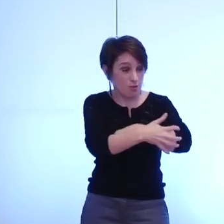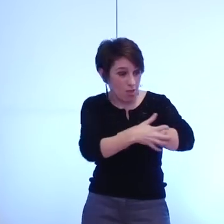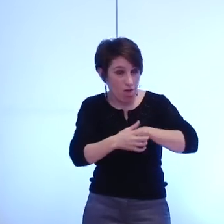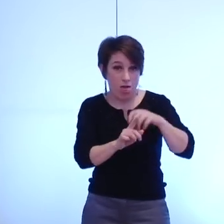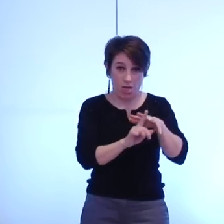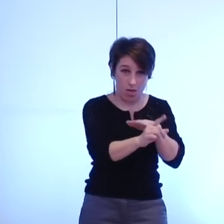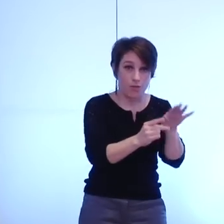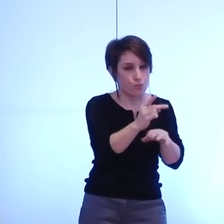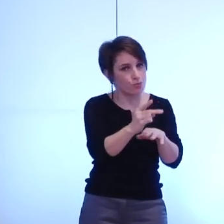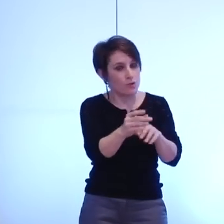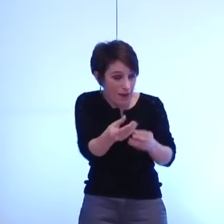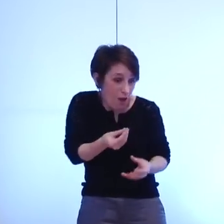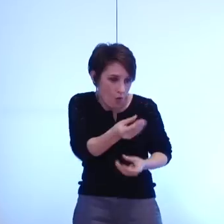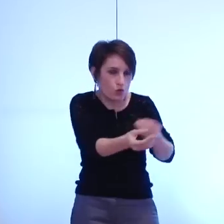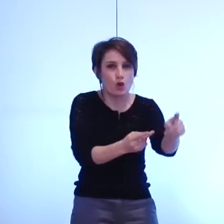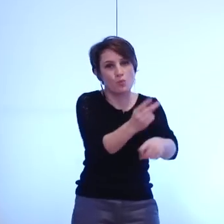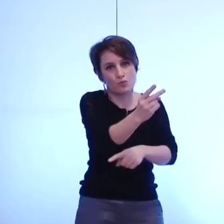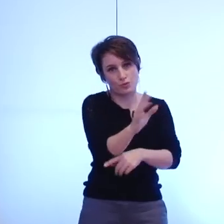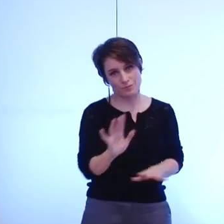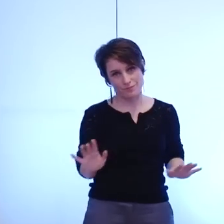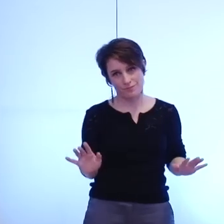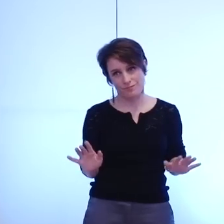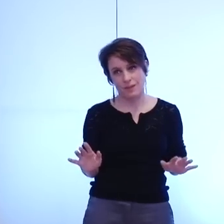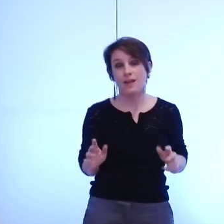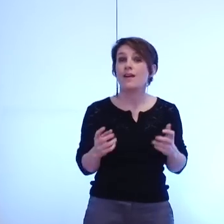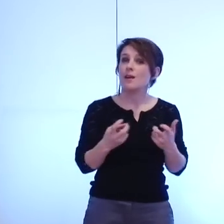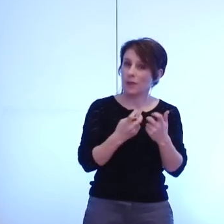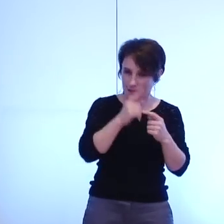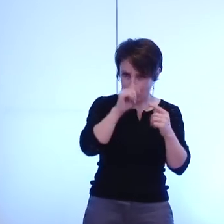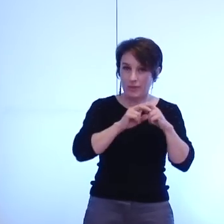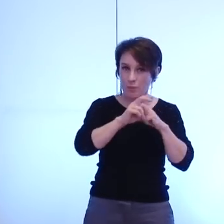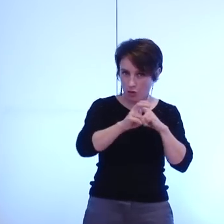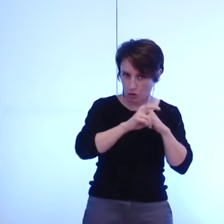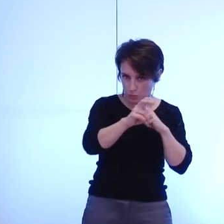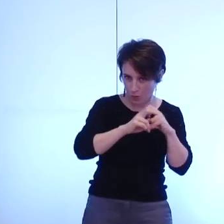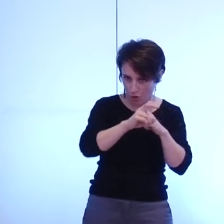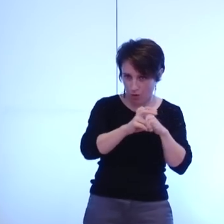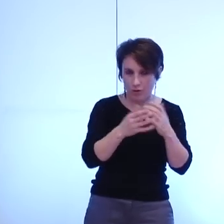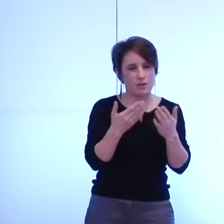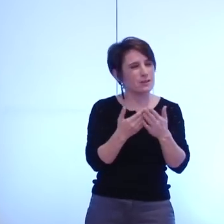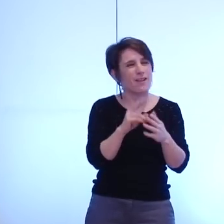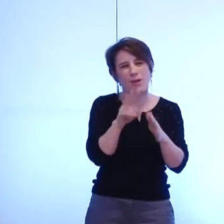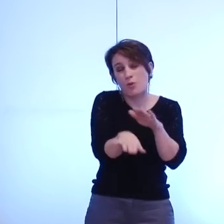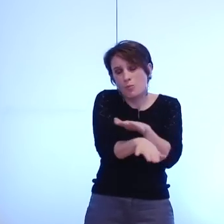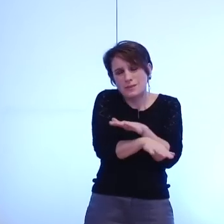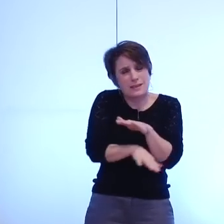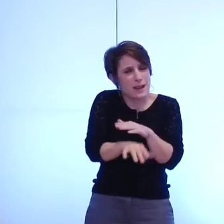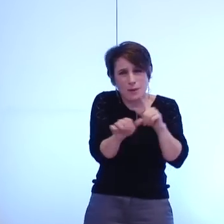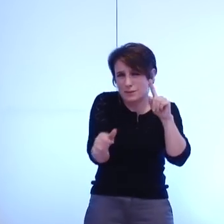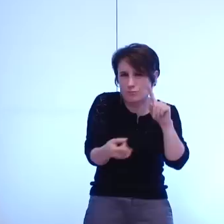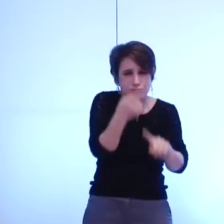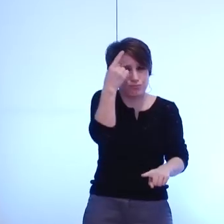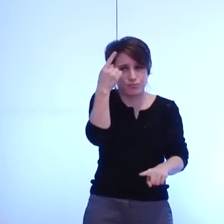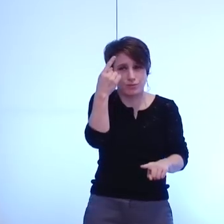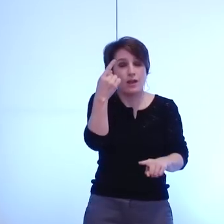en matière transport en commun considéré comme une colonne vertébrale sur laquelle le lien